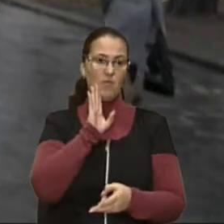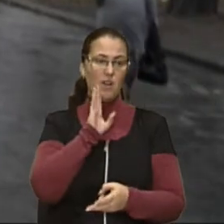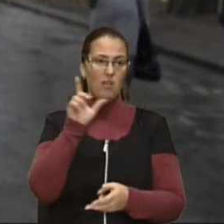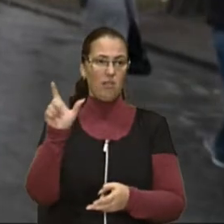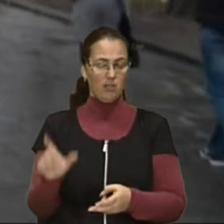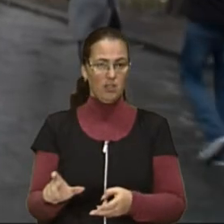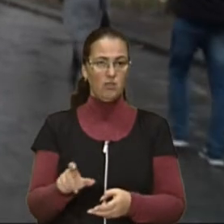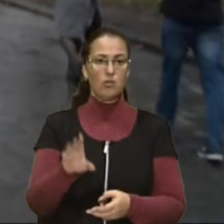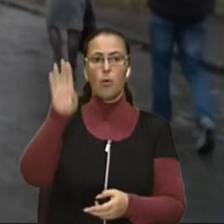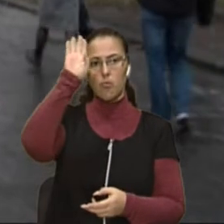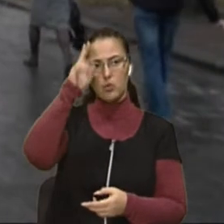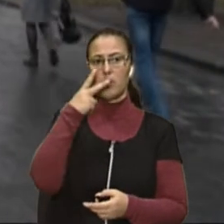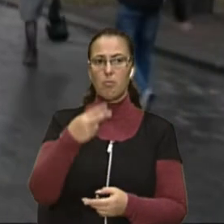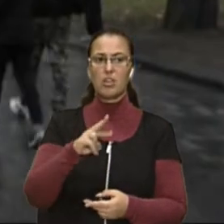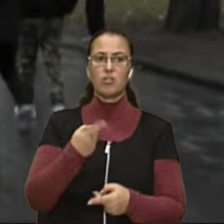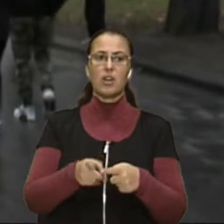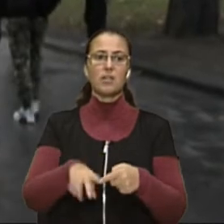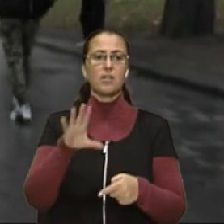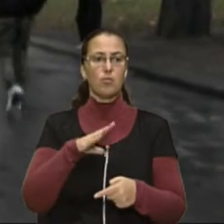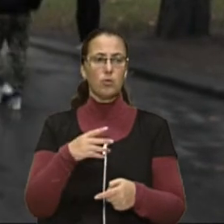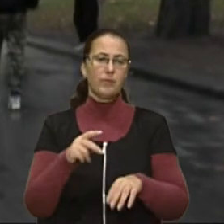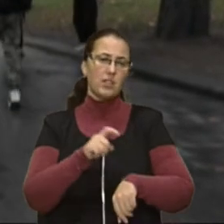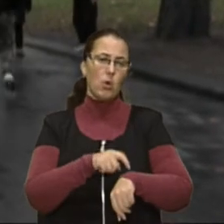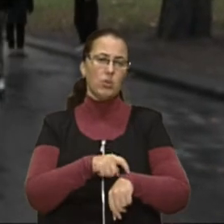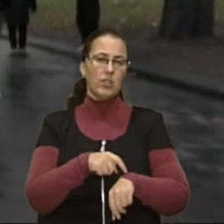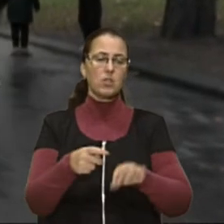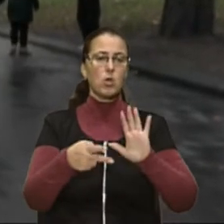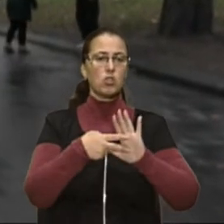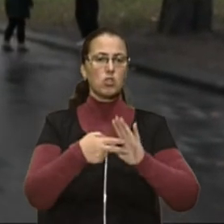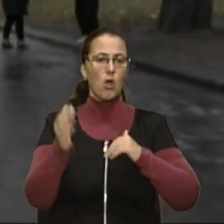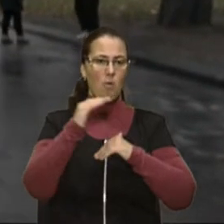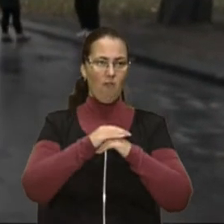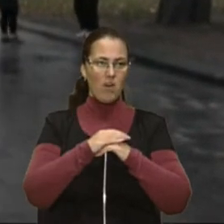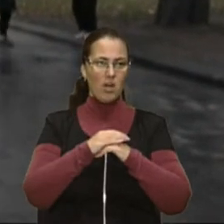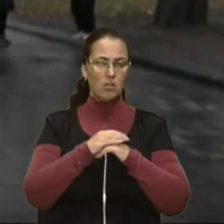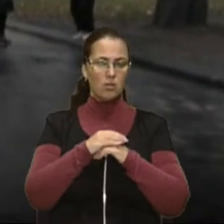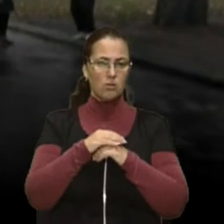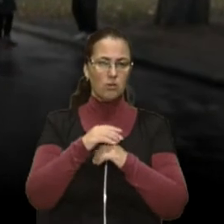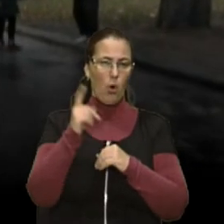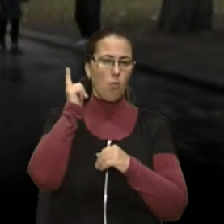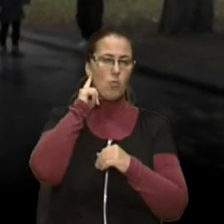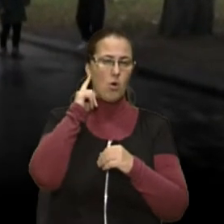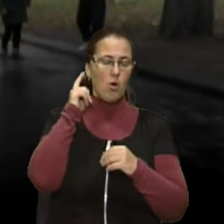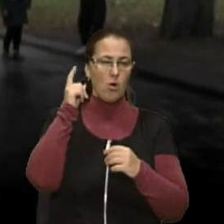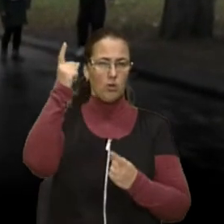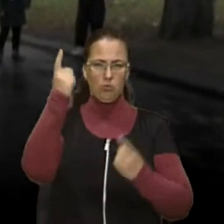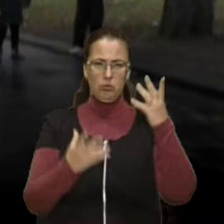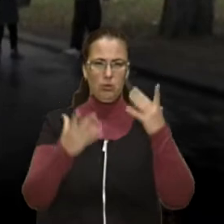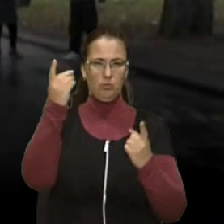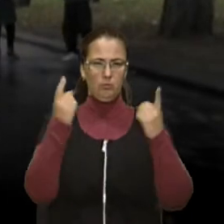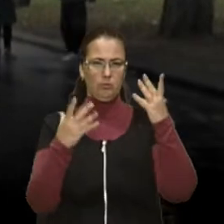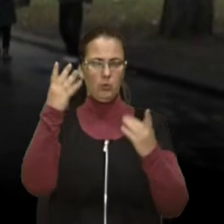Просович бачив, як це було. Десь година сьома вечора пролунали постріли імену салюту